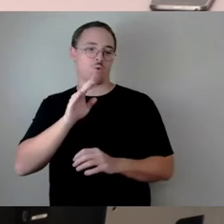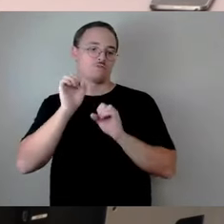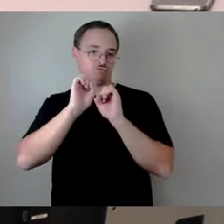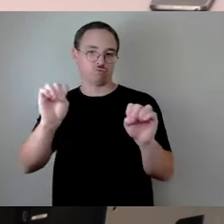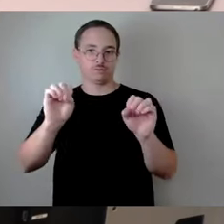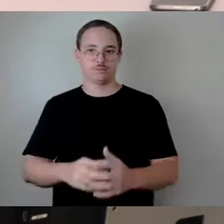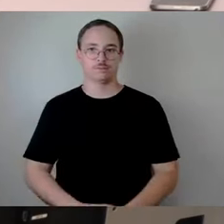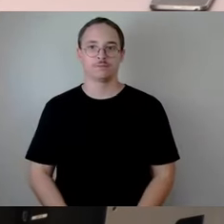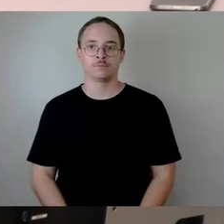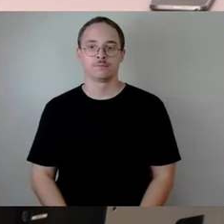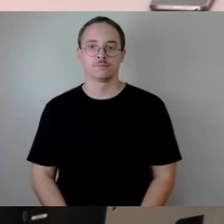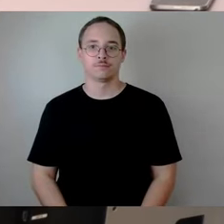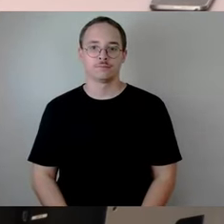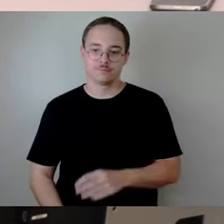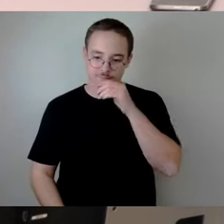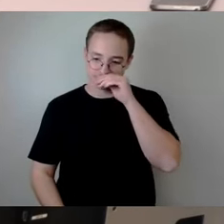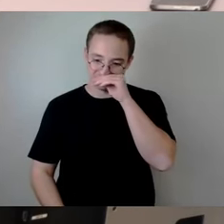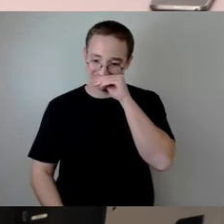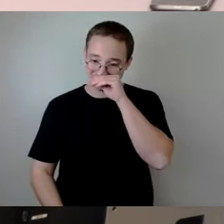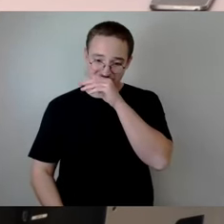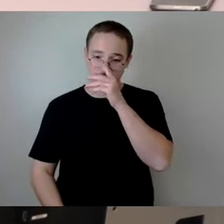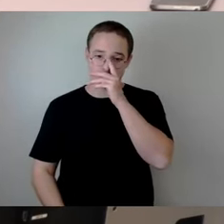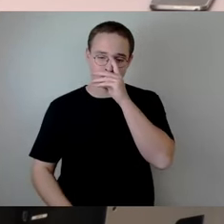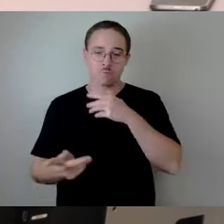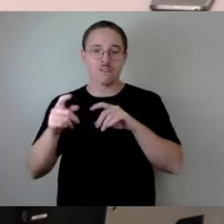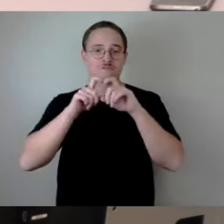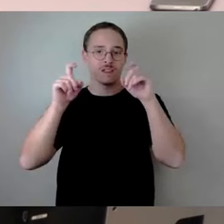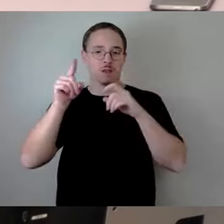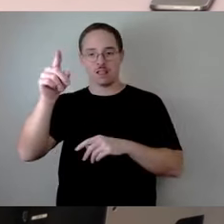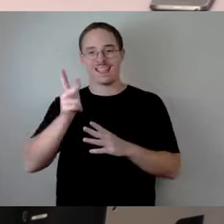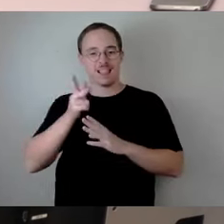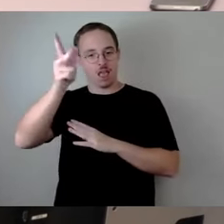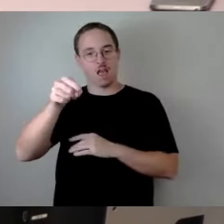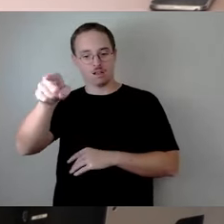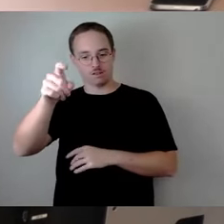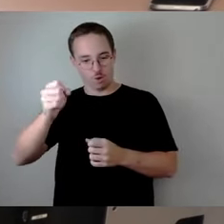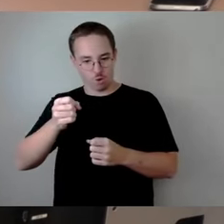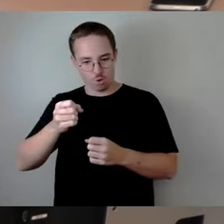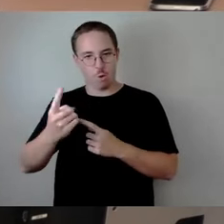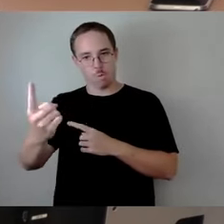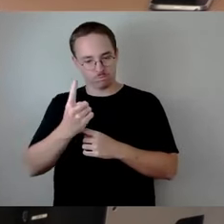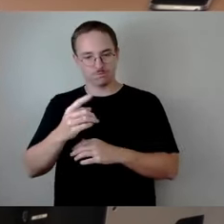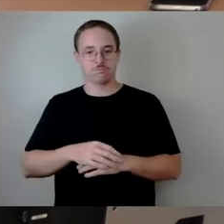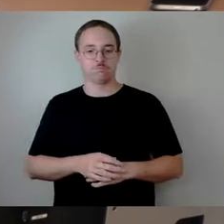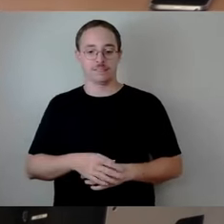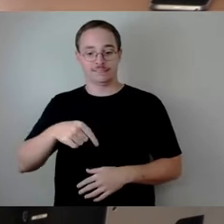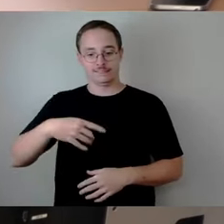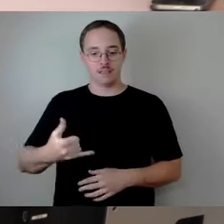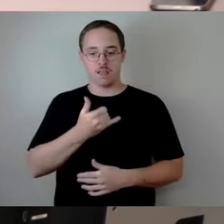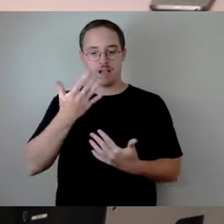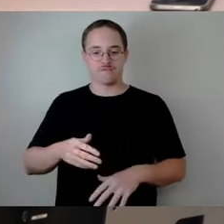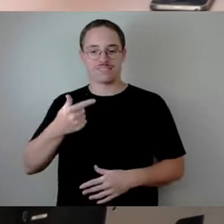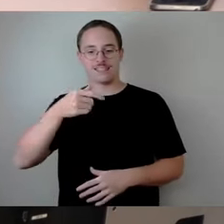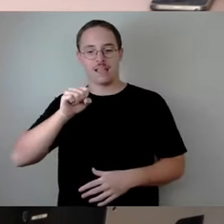die kommen in drei Jahren. Wir haben dieses Jahr bei TSMC den Spatenstich gehabt, 2027 werden sie die Produktion